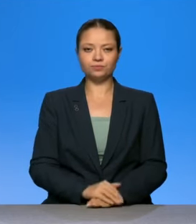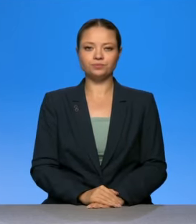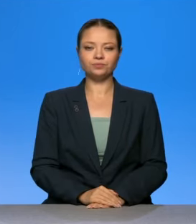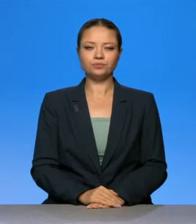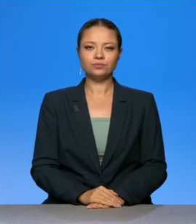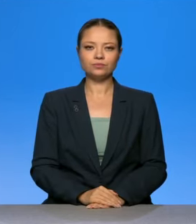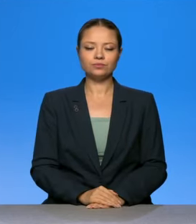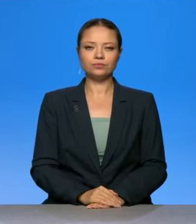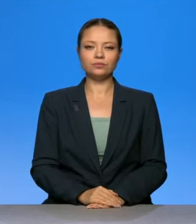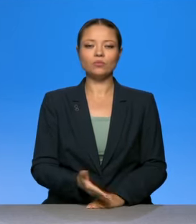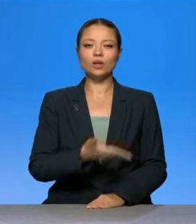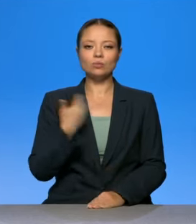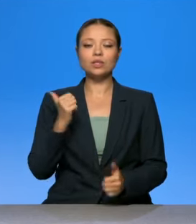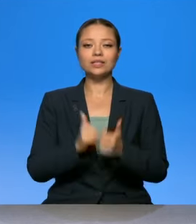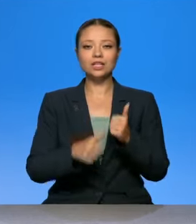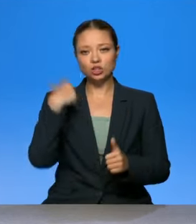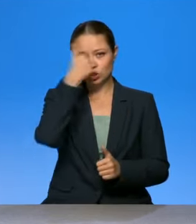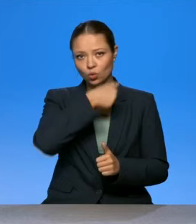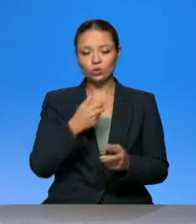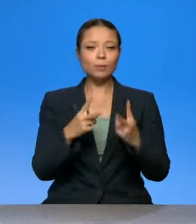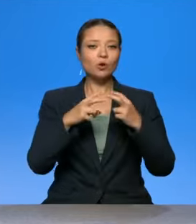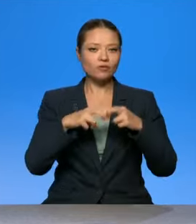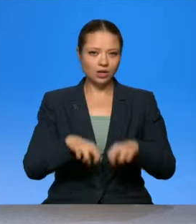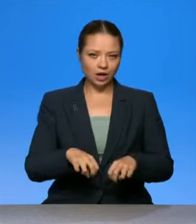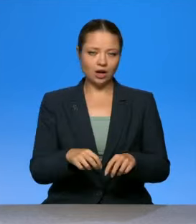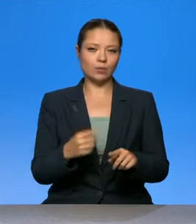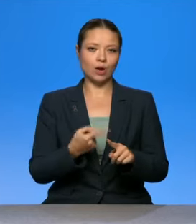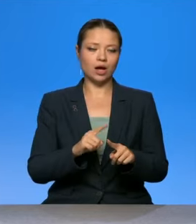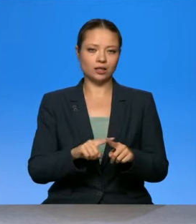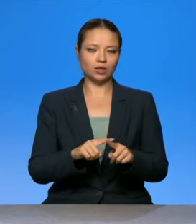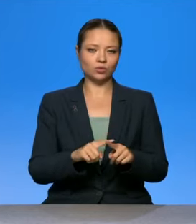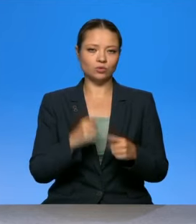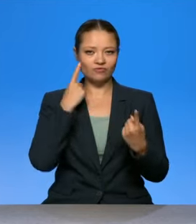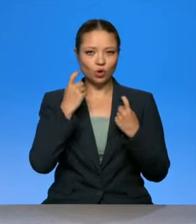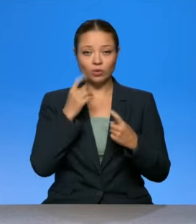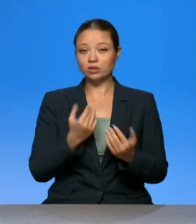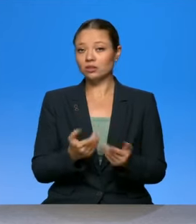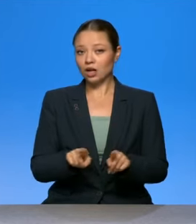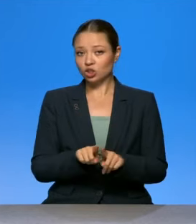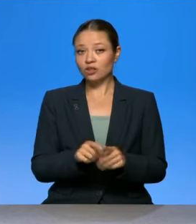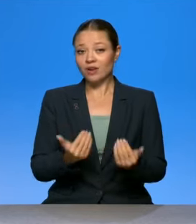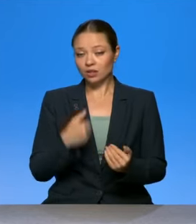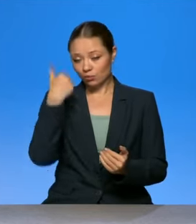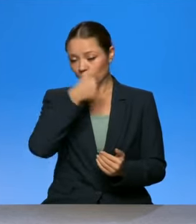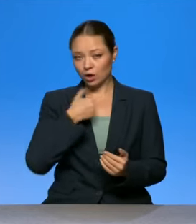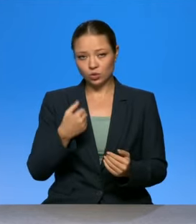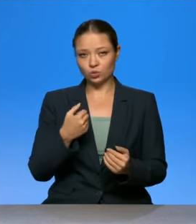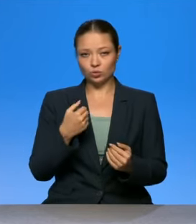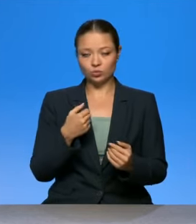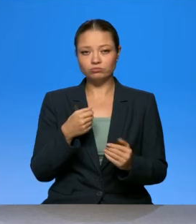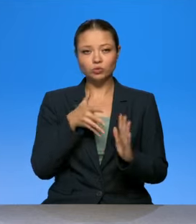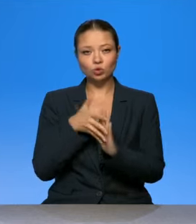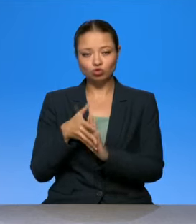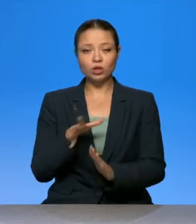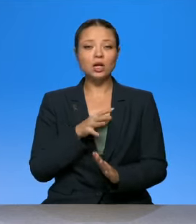буквально, мы регулярно, ежегодно проводим замеры на эту тему, вот в этом году проводили замеры. Никаких фундаментальных подвижек у нас,